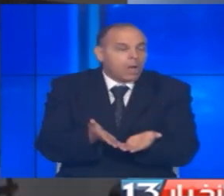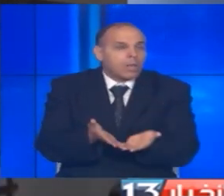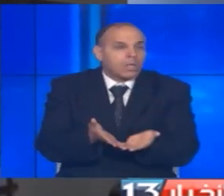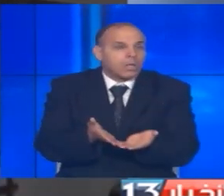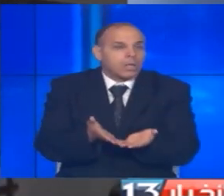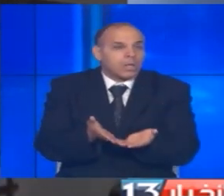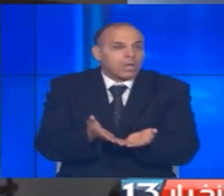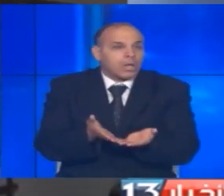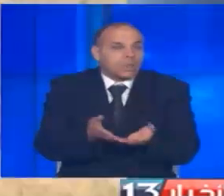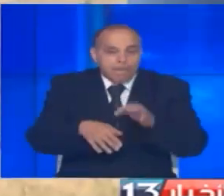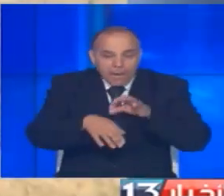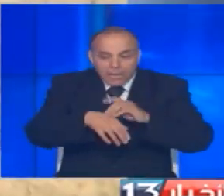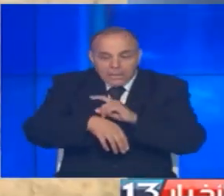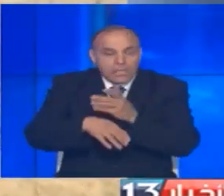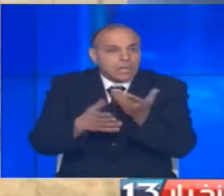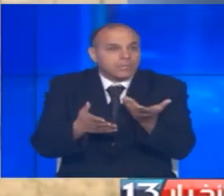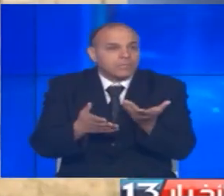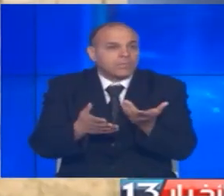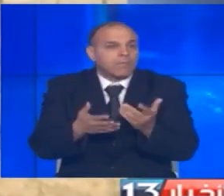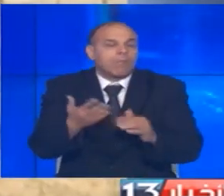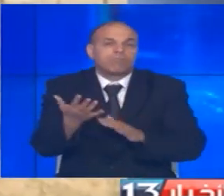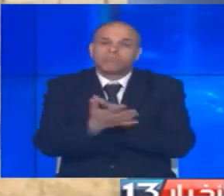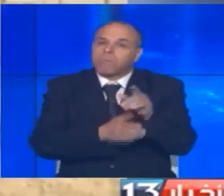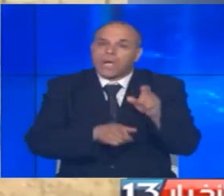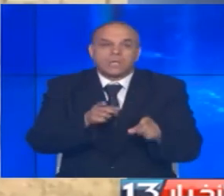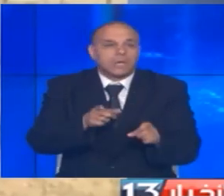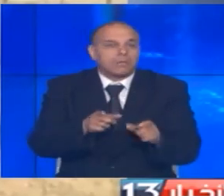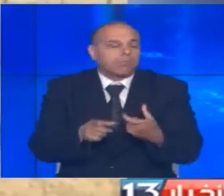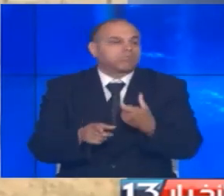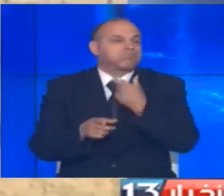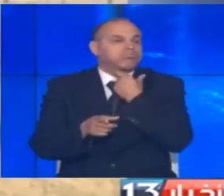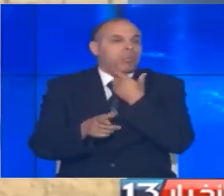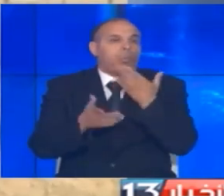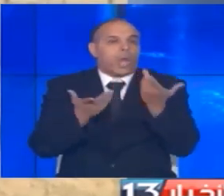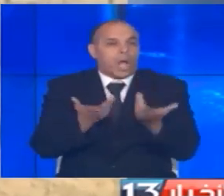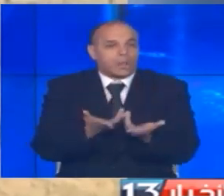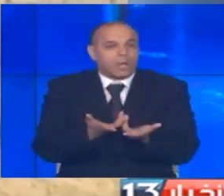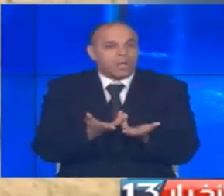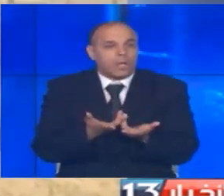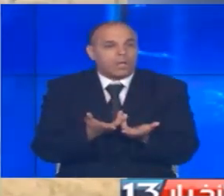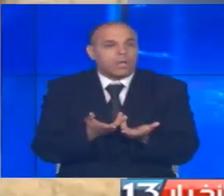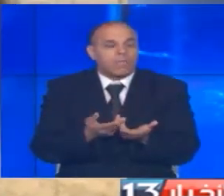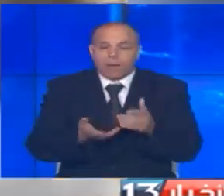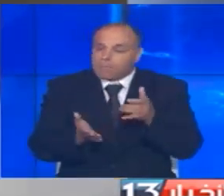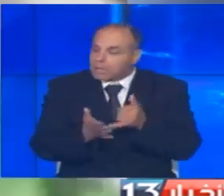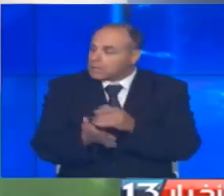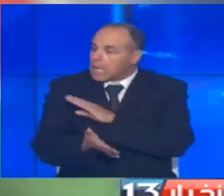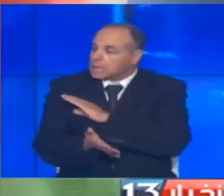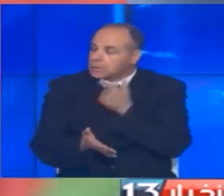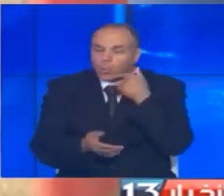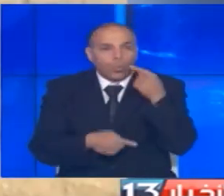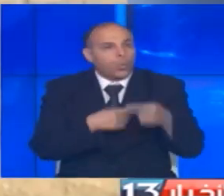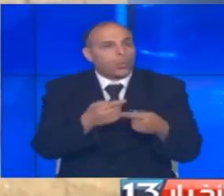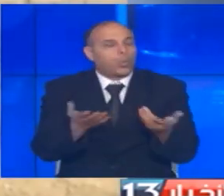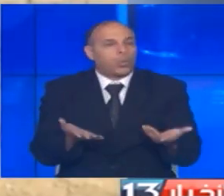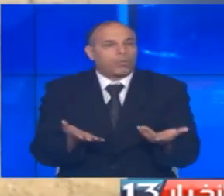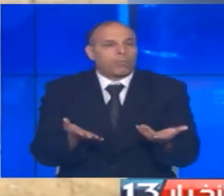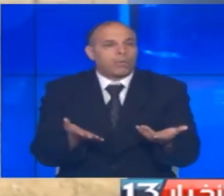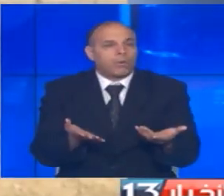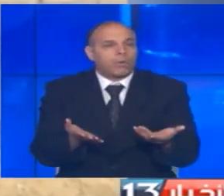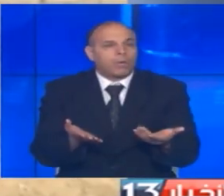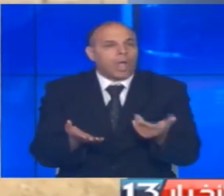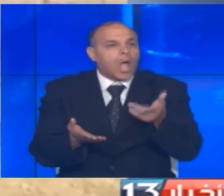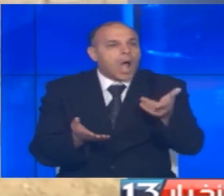في أقصام السرطان أزمة إنسانية خالقة يعيش على وقهها قطاع غزة وتتفاقم يوما بعد آخر